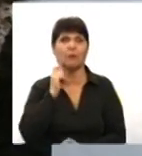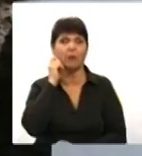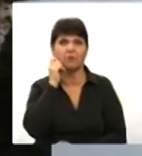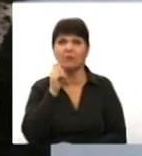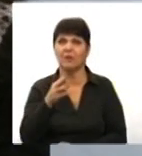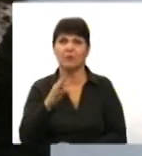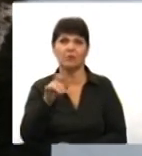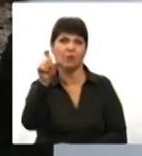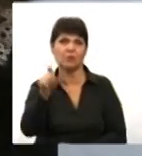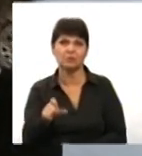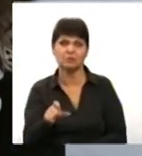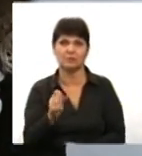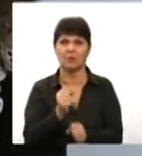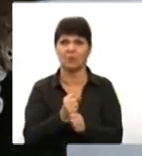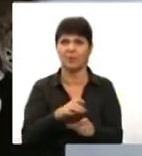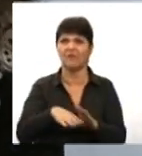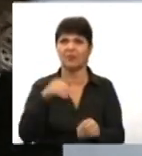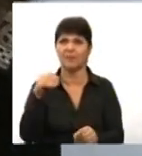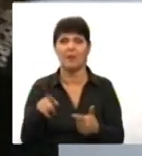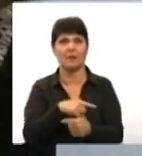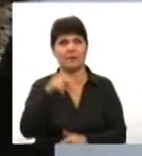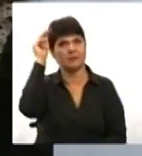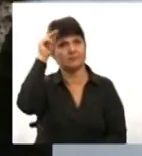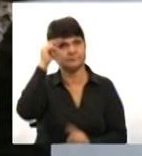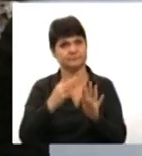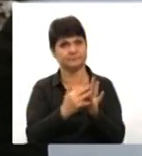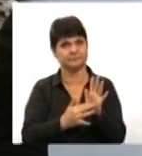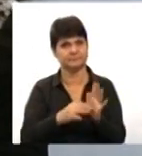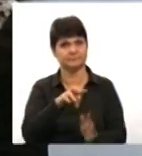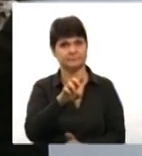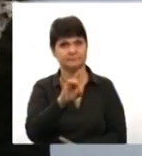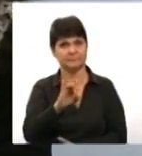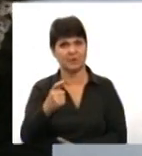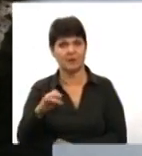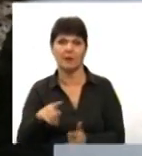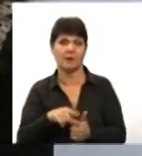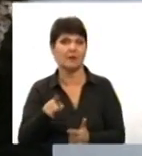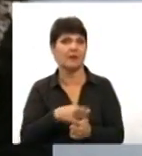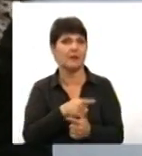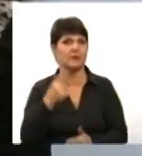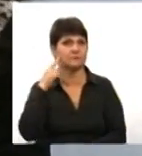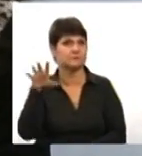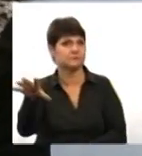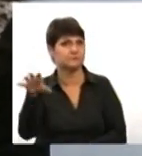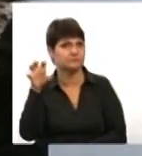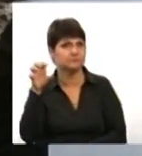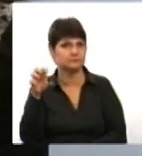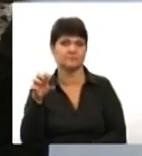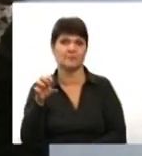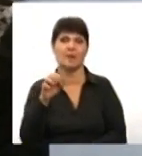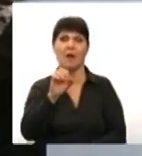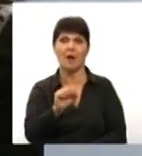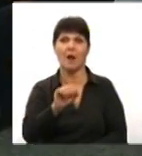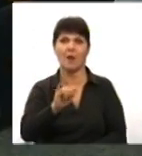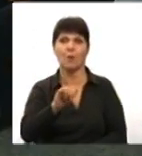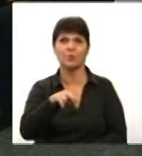людина робить вибір, або йти вивчати Брайль, або сприймати все на слух, аудіо, тифлокоментар. І